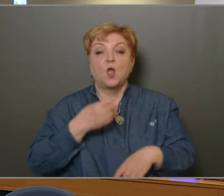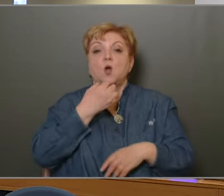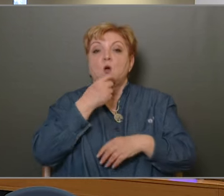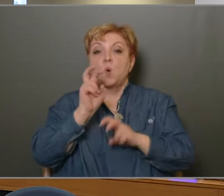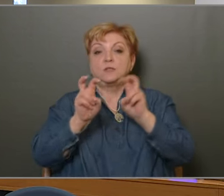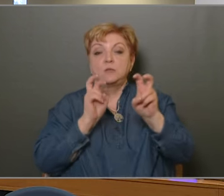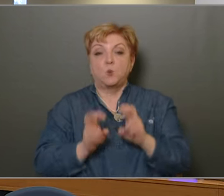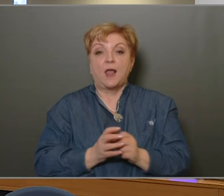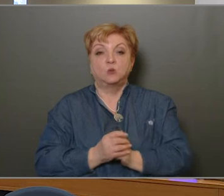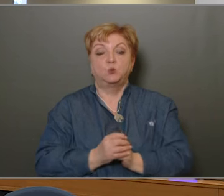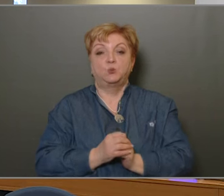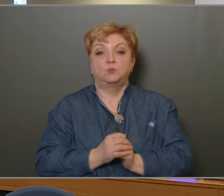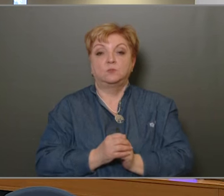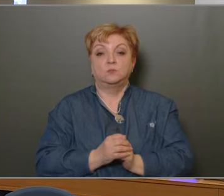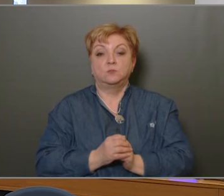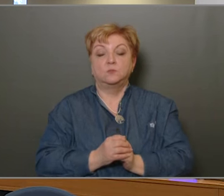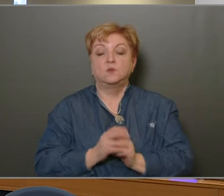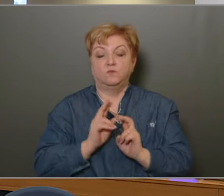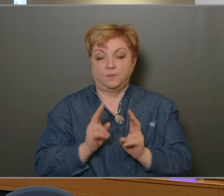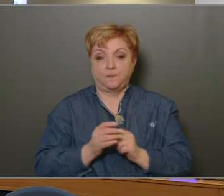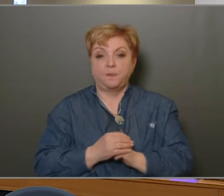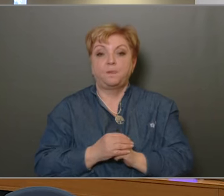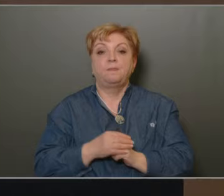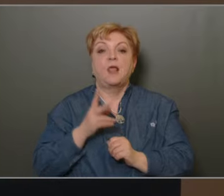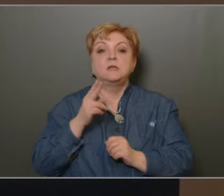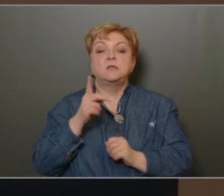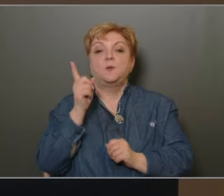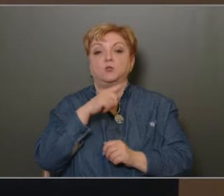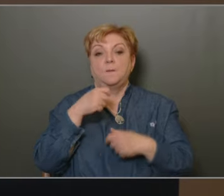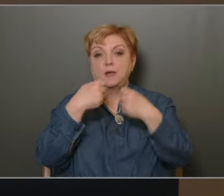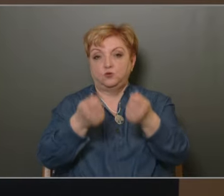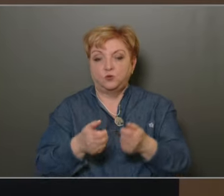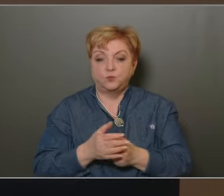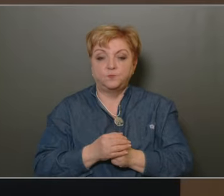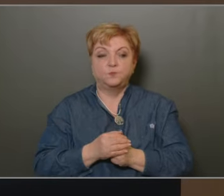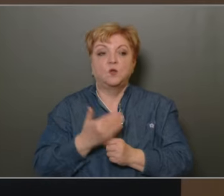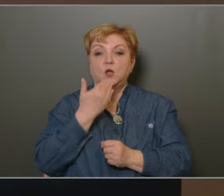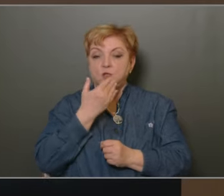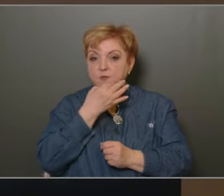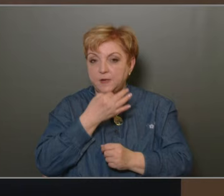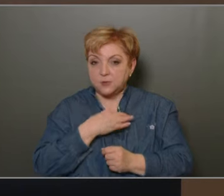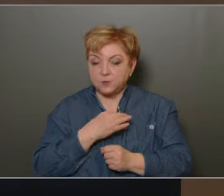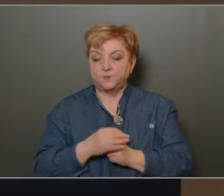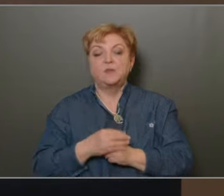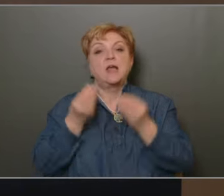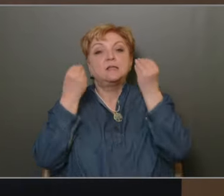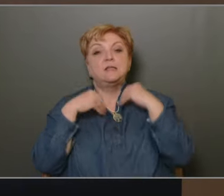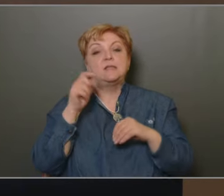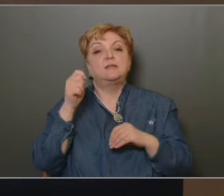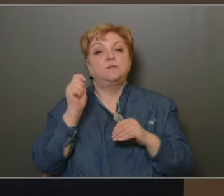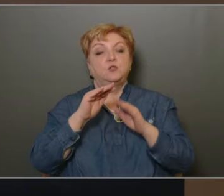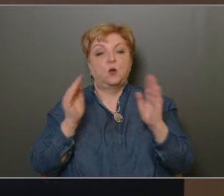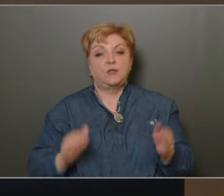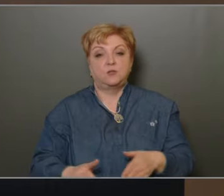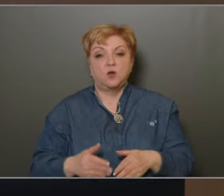Nincs hozzászólás van-e? Van. Igen, Szabó Tamásnak adom meg a szó. Köszönöm a szót, polgármester úr, tisztelt